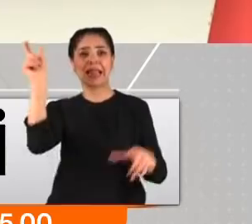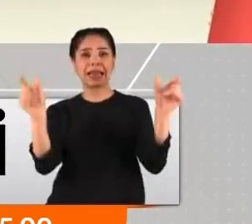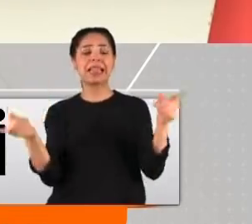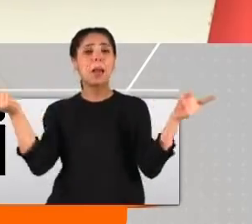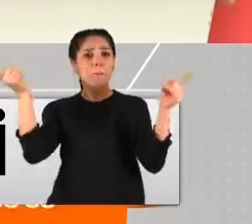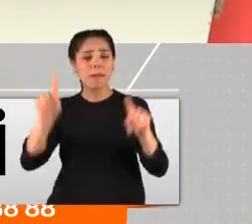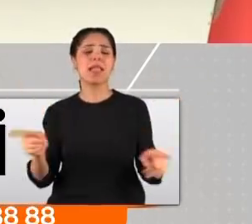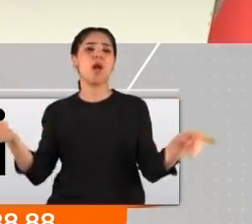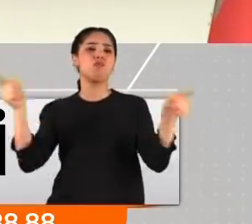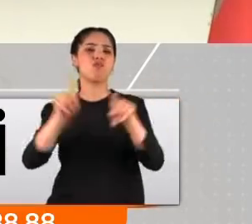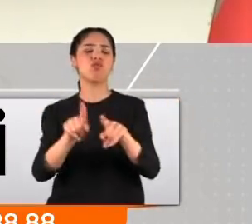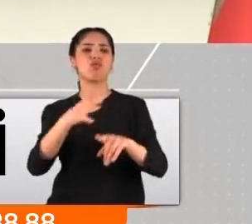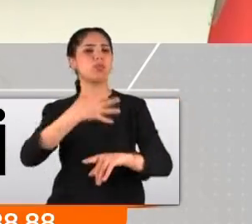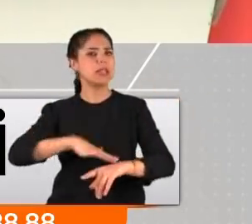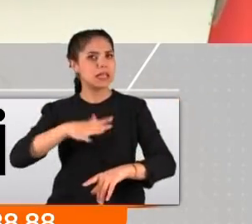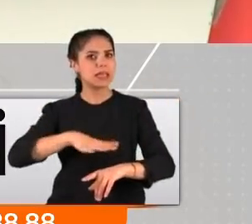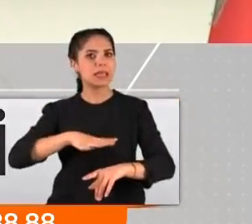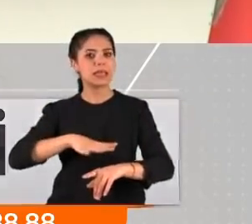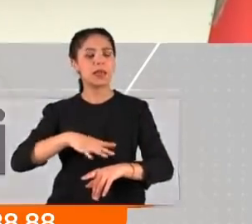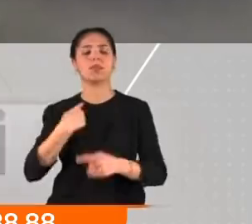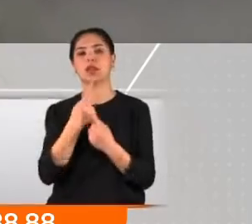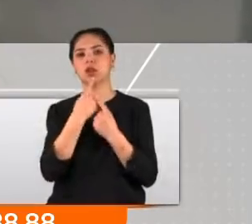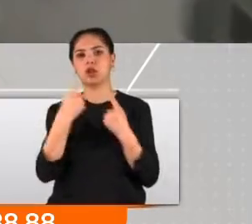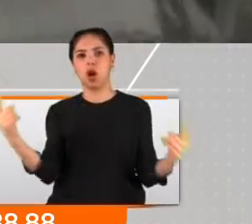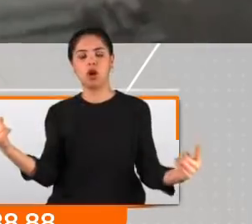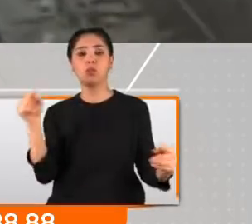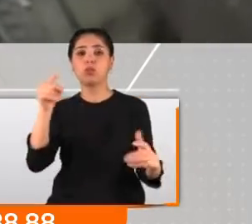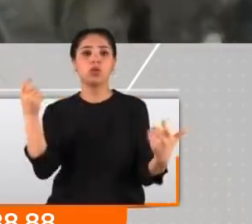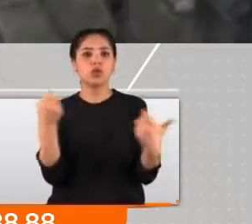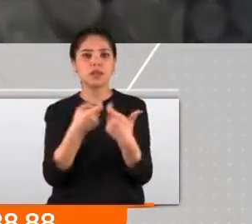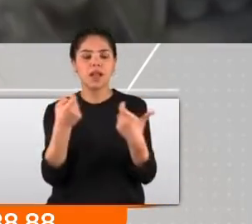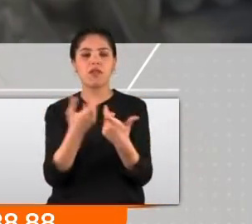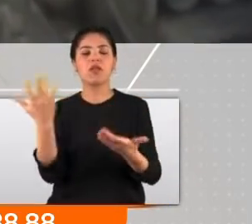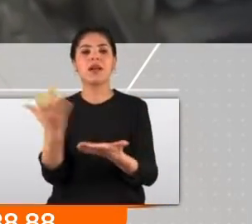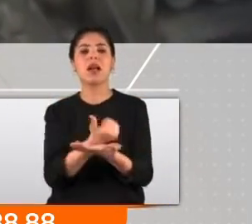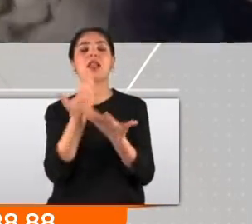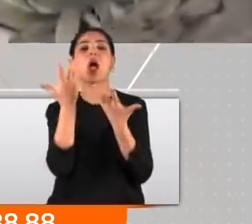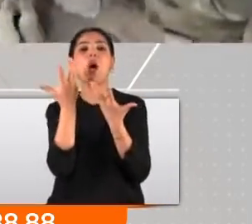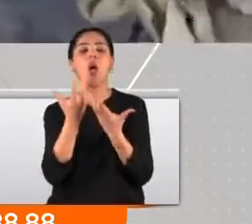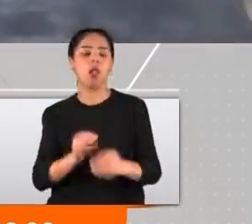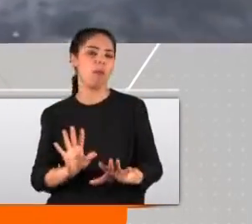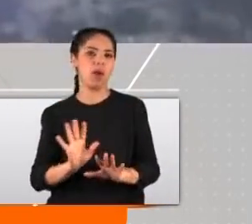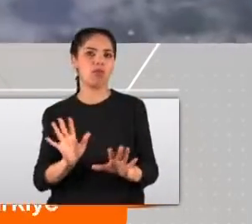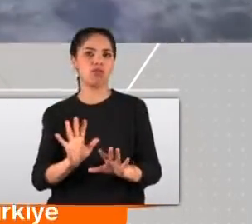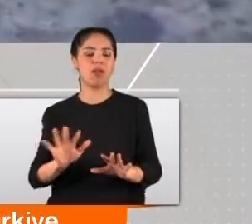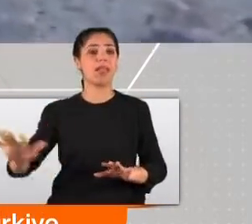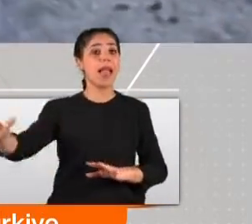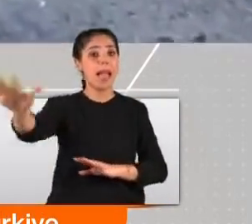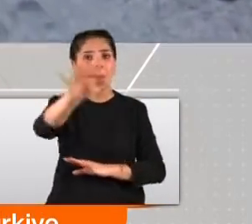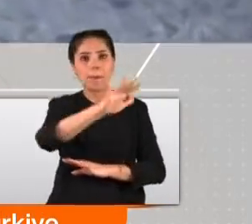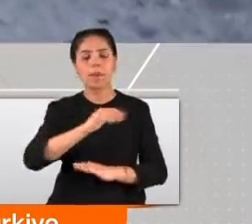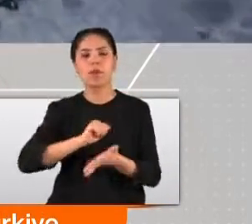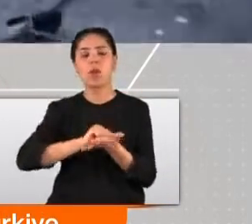özellikle dikkatlerine getiriyorum. Bu savaşın bir kazananı olmayacağını, hepimizin